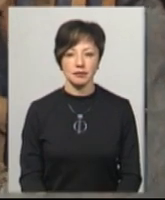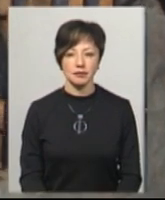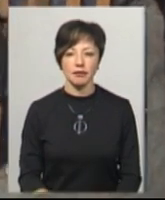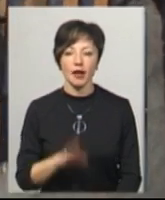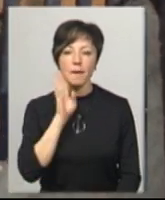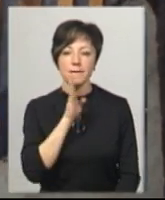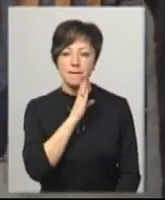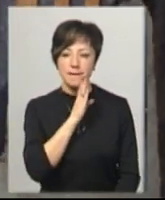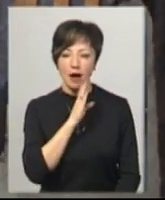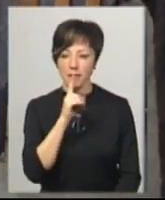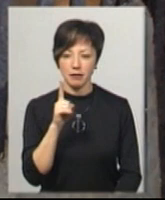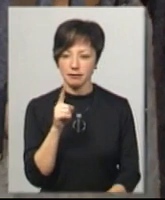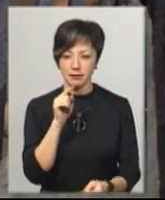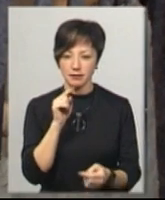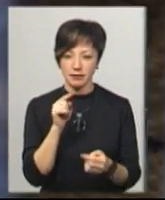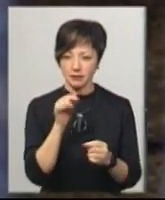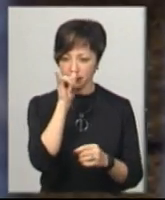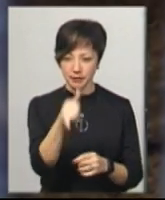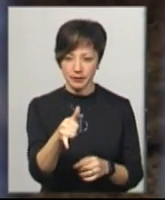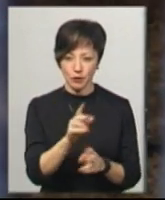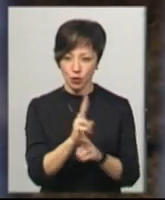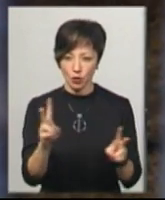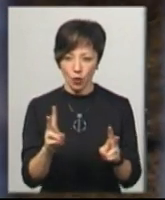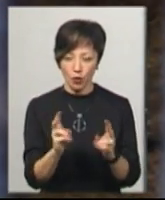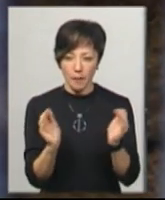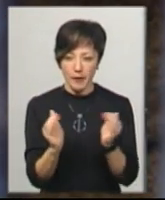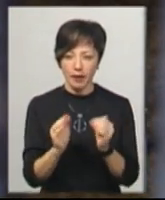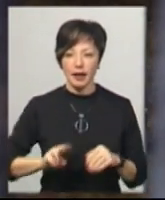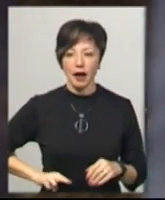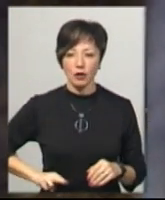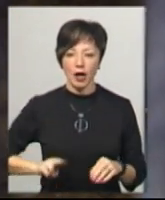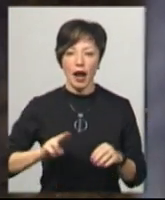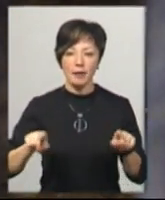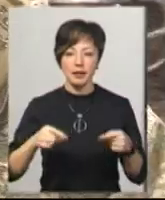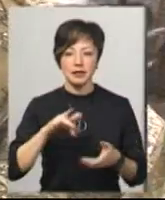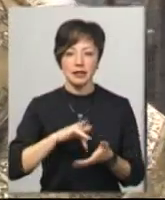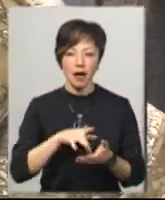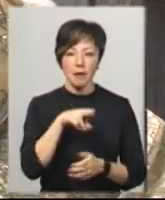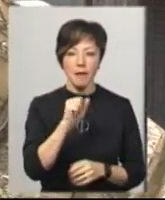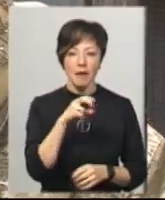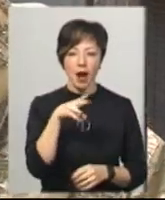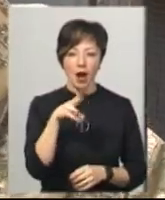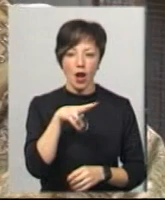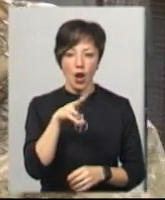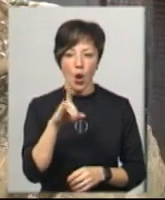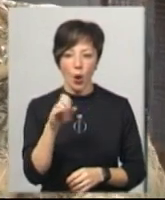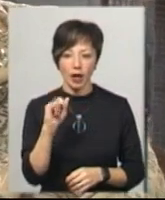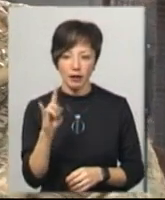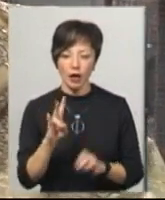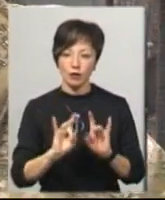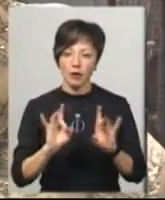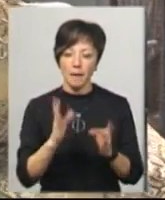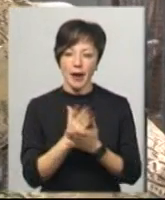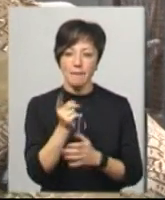Мама ливенят не підпускає нікого до малюків. Директор реабілітаційного центру для диких тварин Сергій Пальохін розповів, зараз ливенята